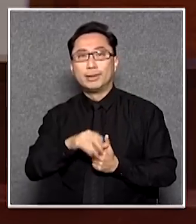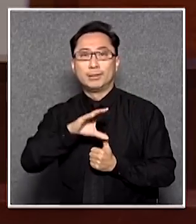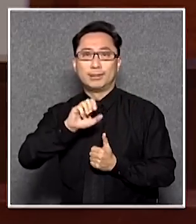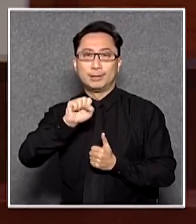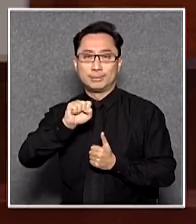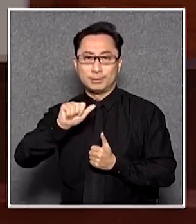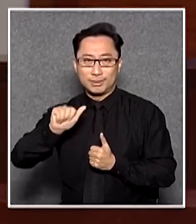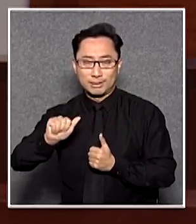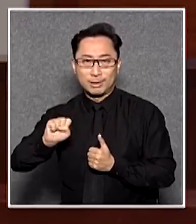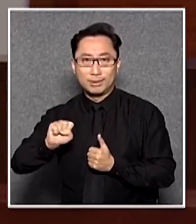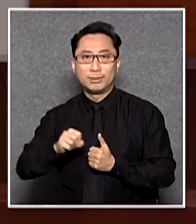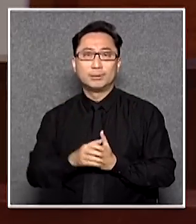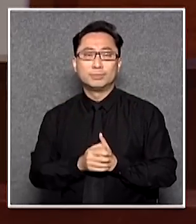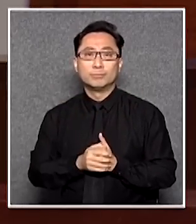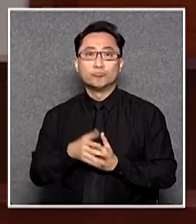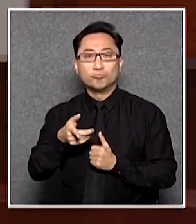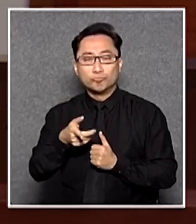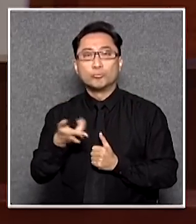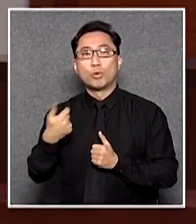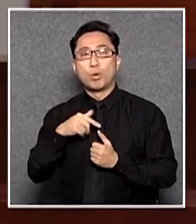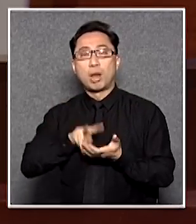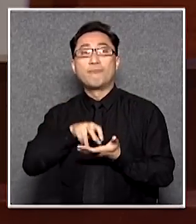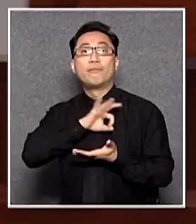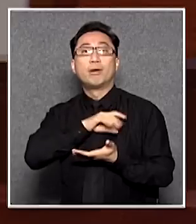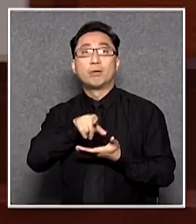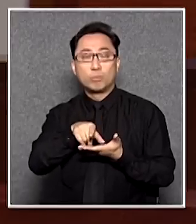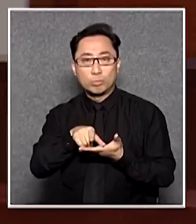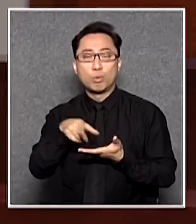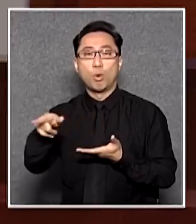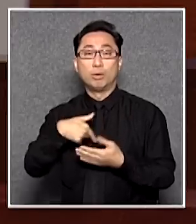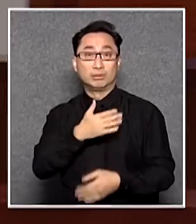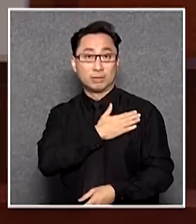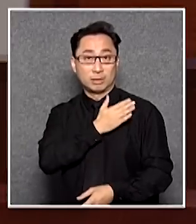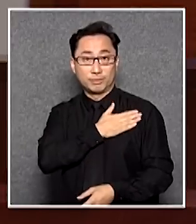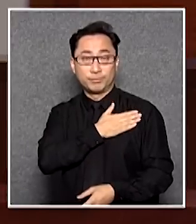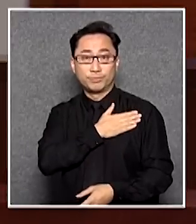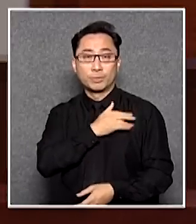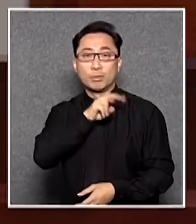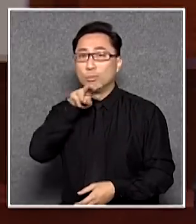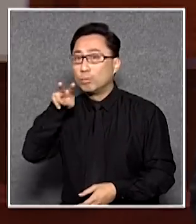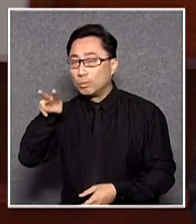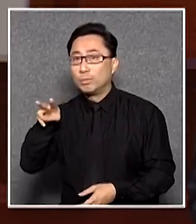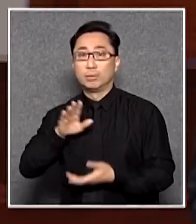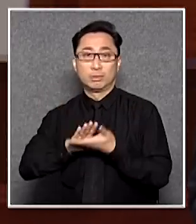作為一個立法會議員即施立法這個是我們的責任我當然要尋章摘據